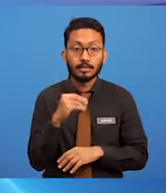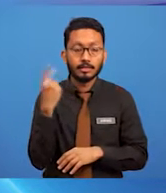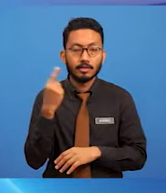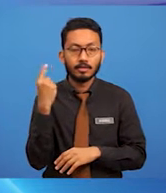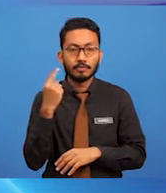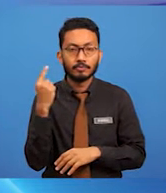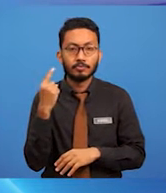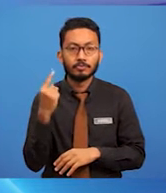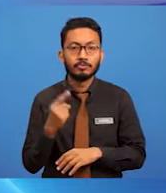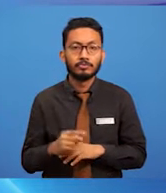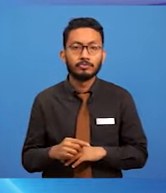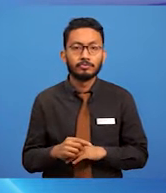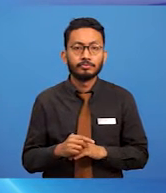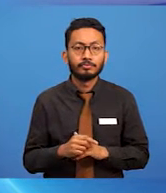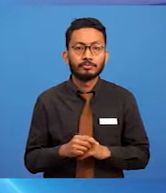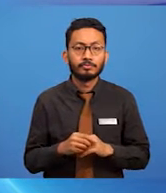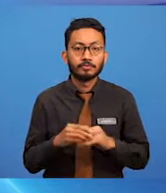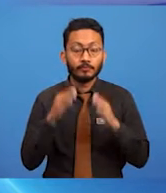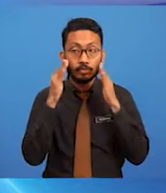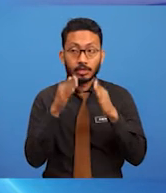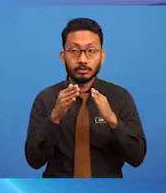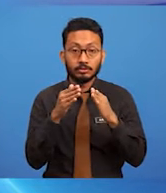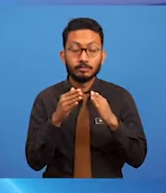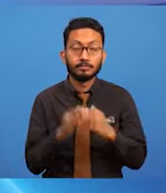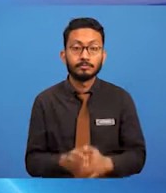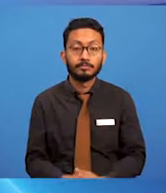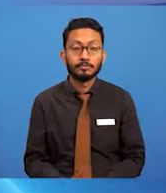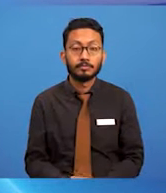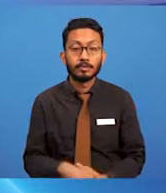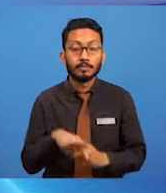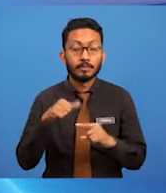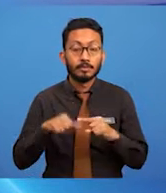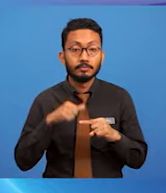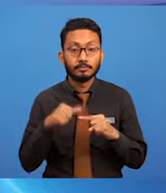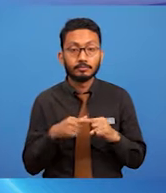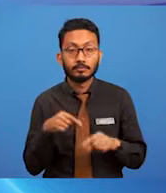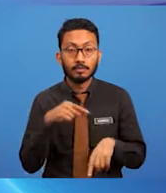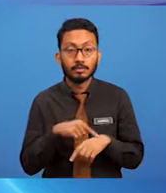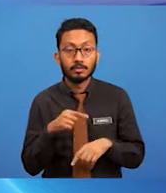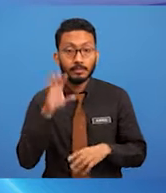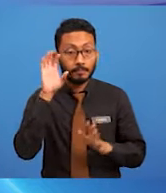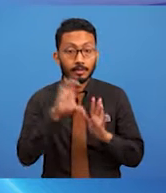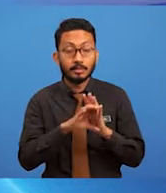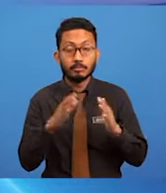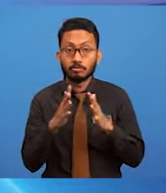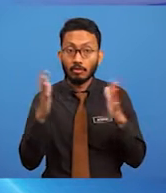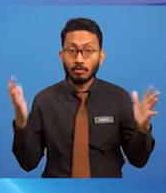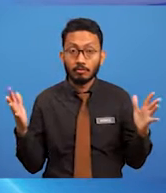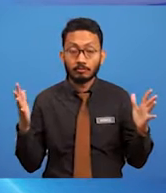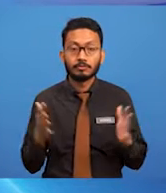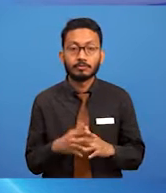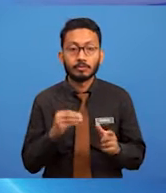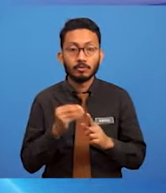sharp dan grid apabila dibesarkan atau dikecilkan saiznya.